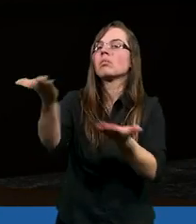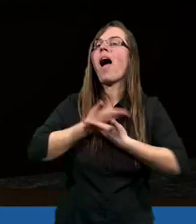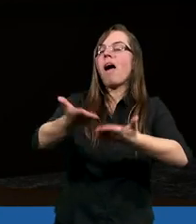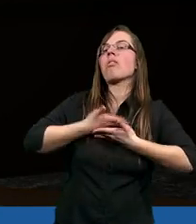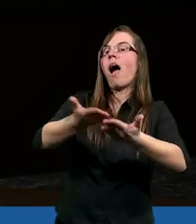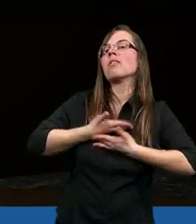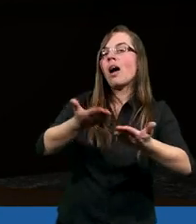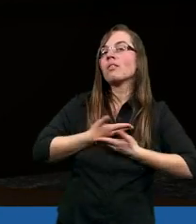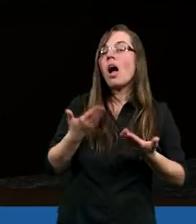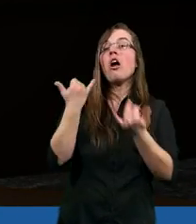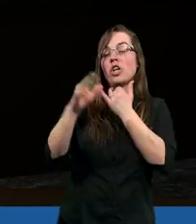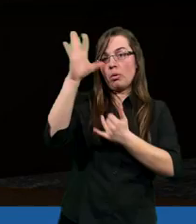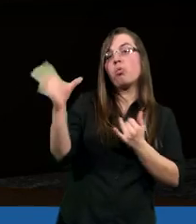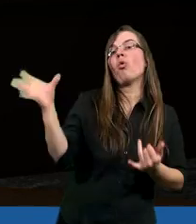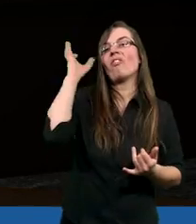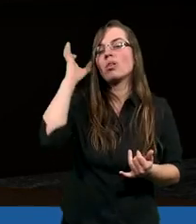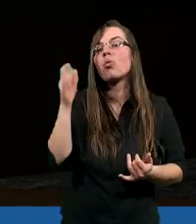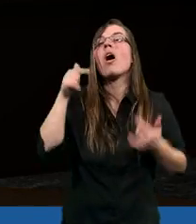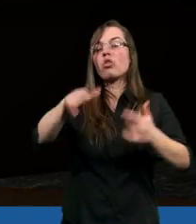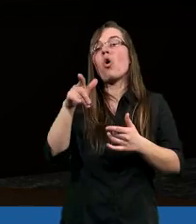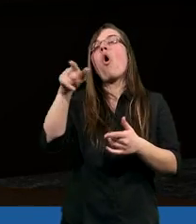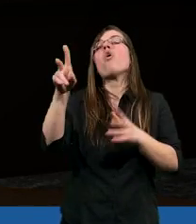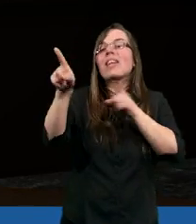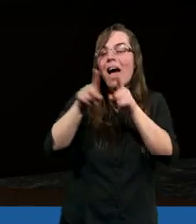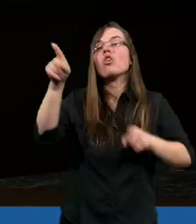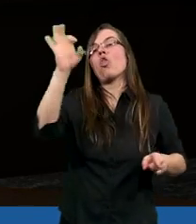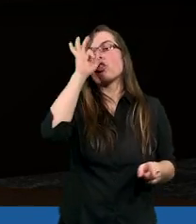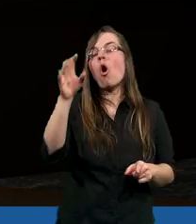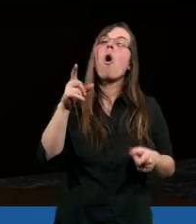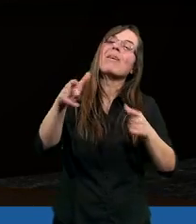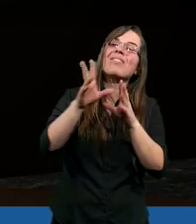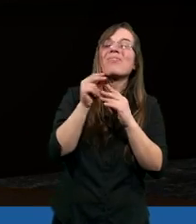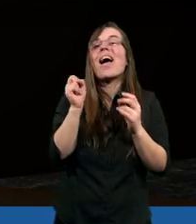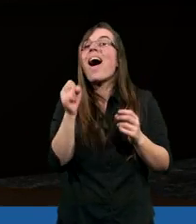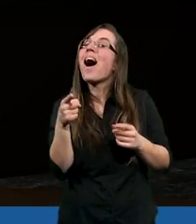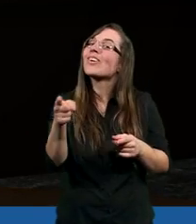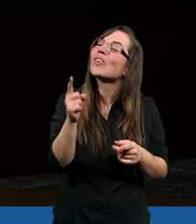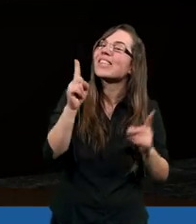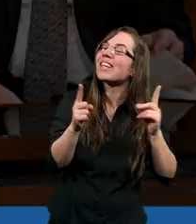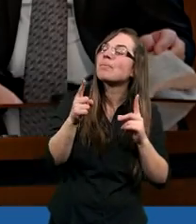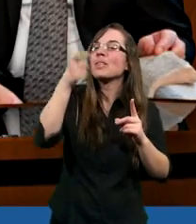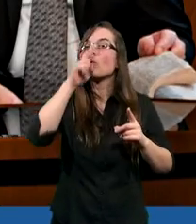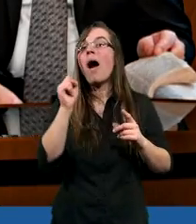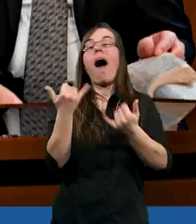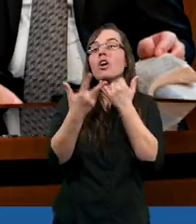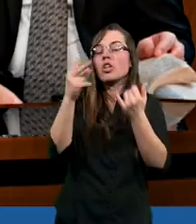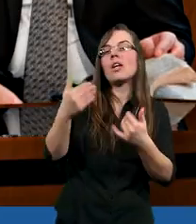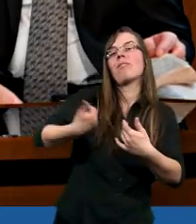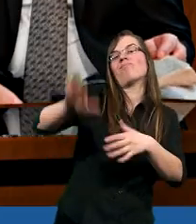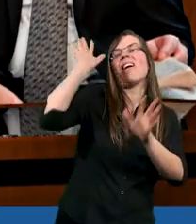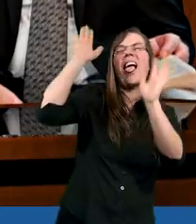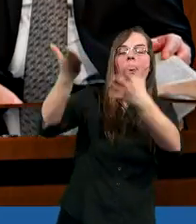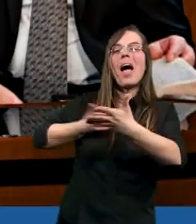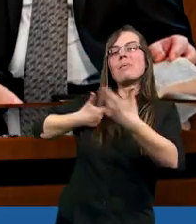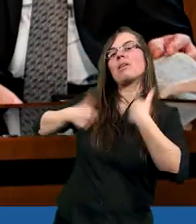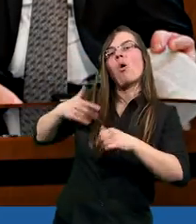I jeżeli Bóg nas wysłucha, to znaczy, że jest tym Bogiem dobrym, który nas kocha. Podpisz się i daj mi spokój. Natomiast tu